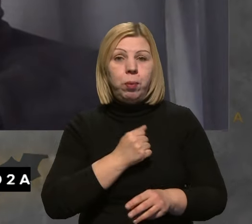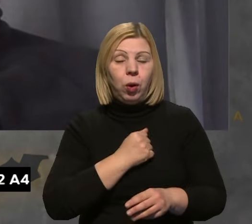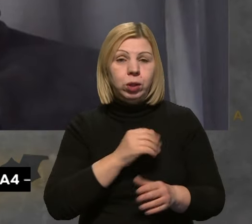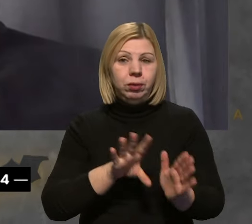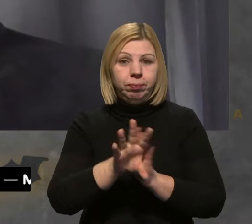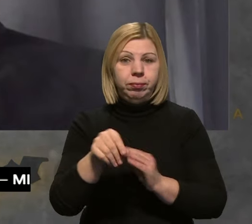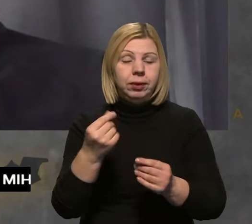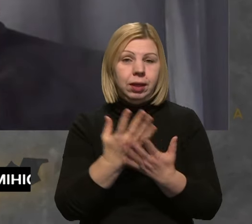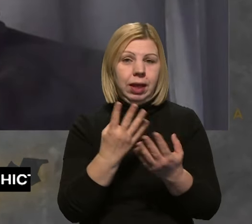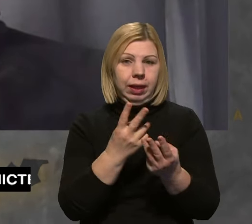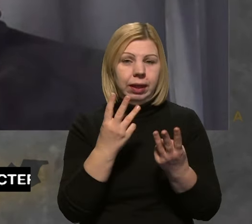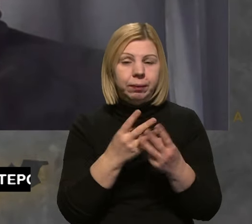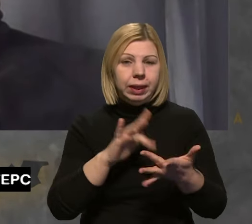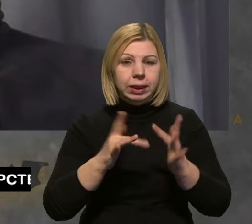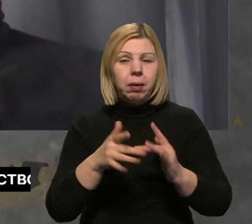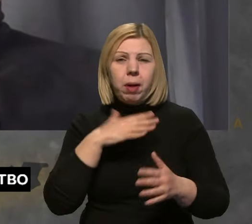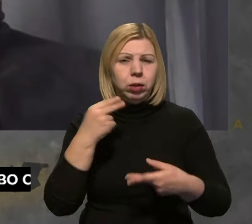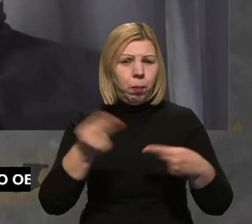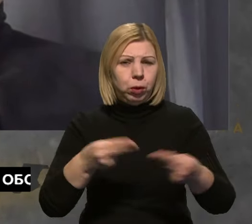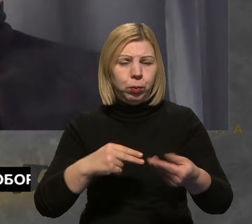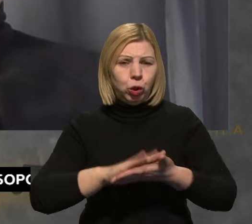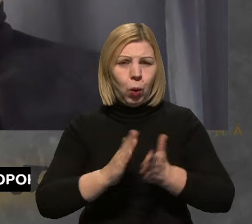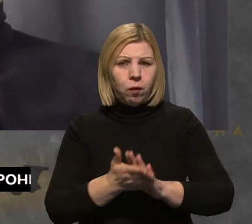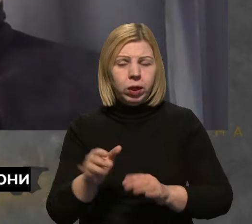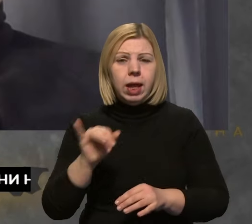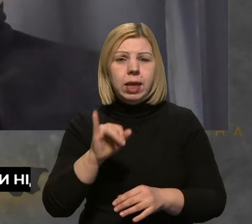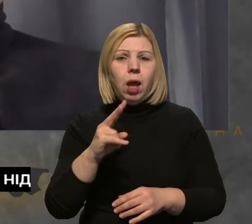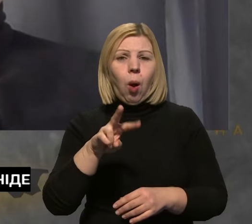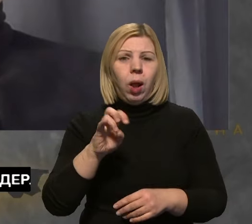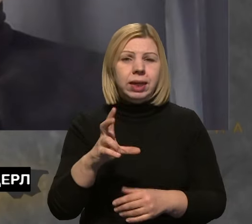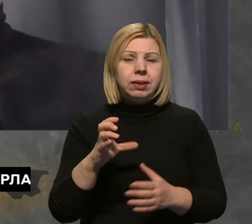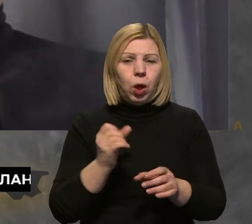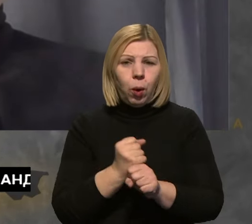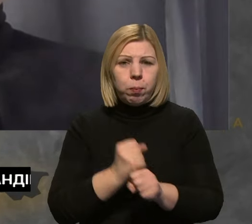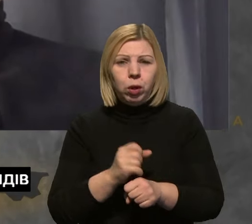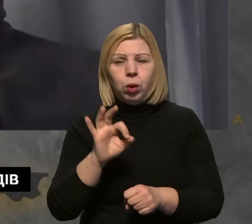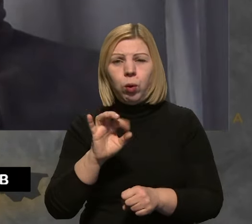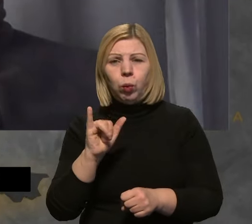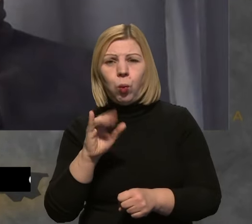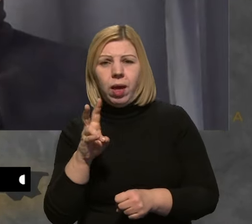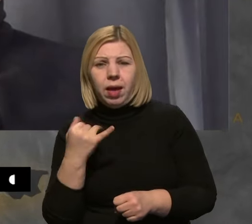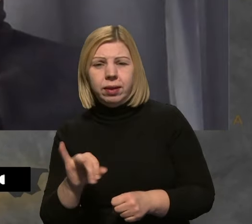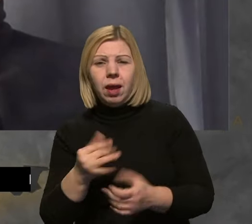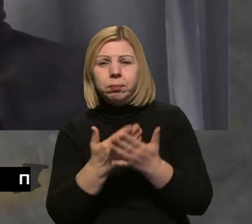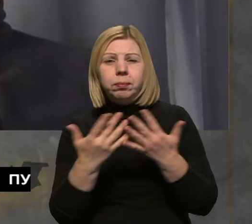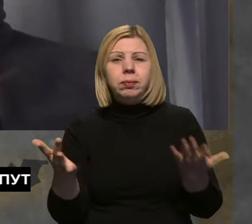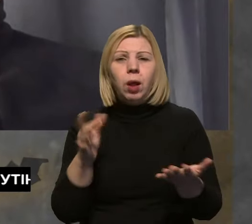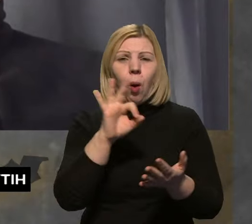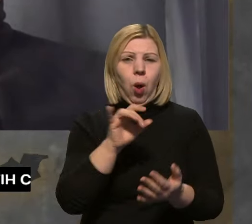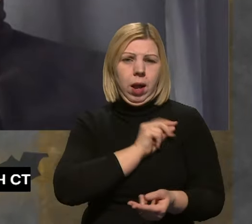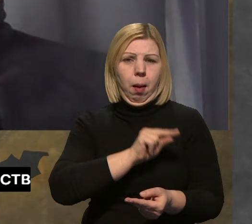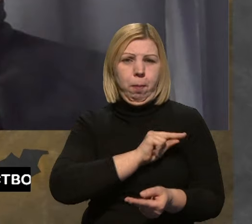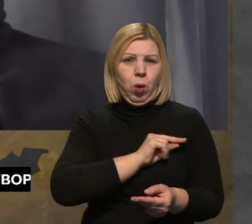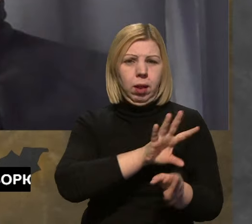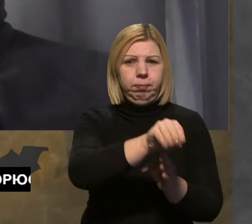вже багато платформ, з якими відписані договори, тобто це і OLX-робота, і WorkUA, і LobbyX. Ми навіть вчора про це теж